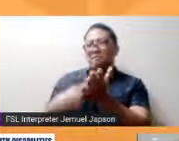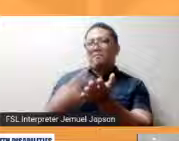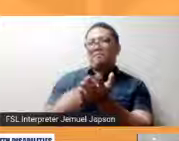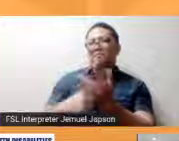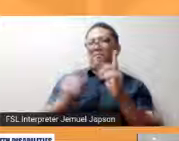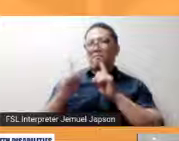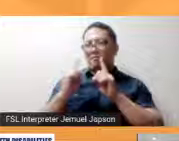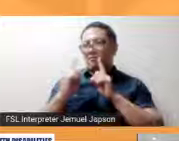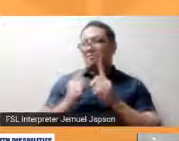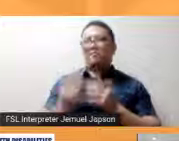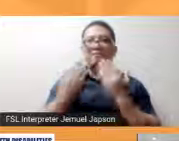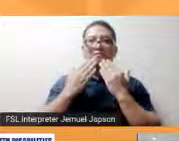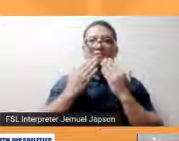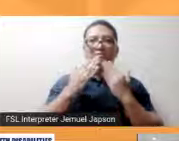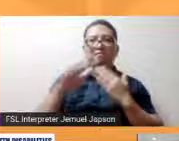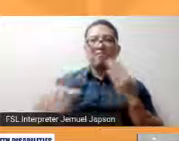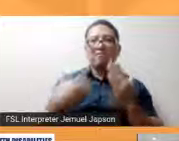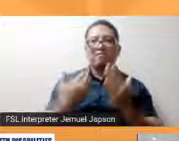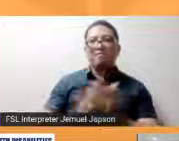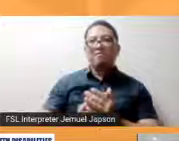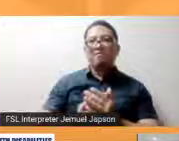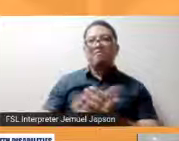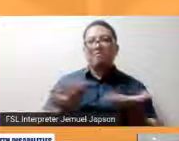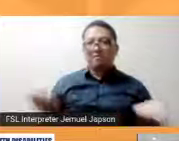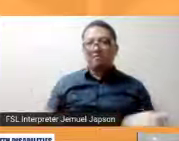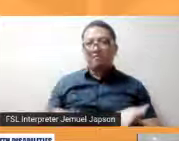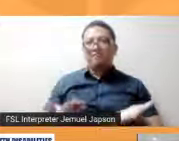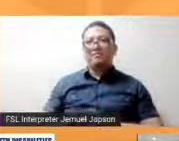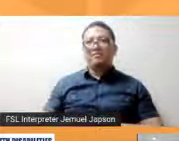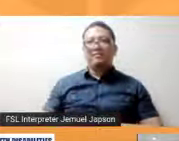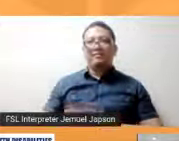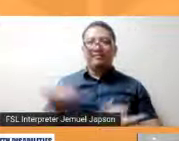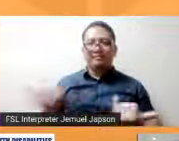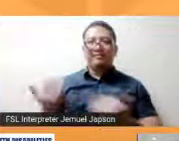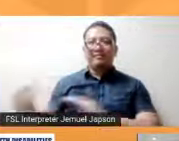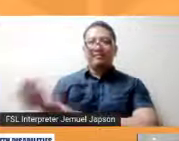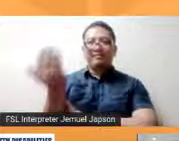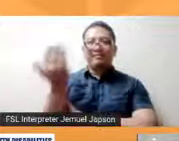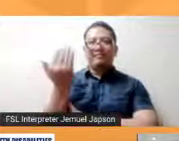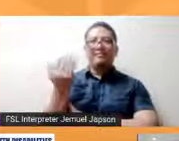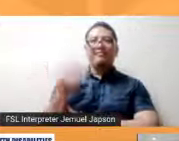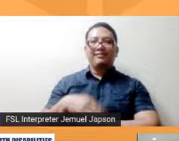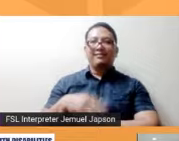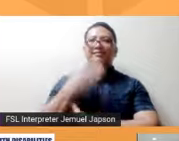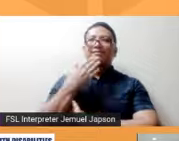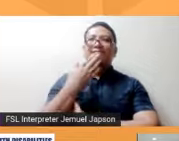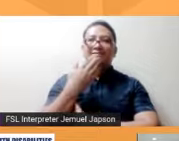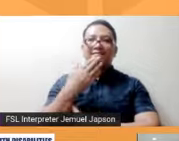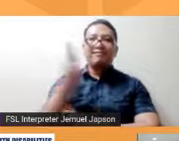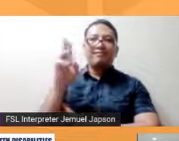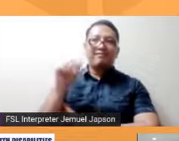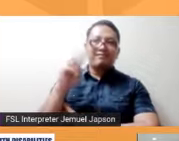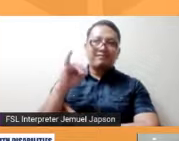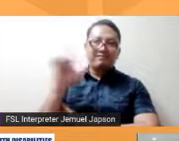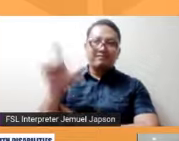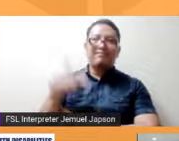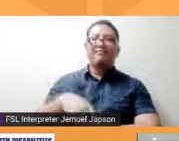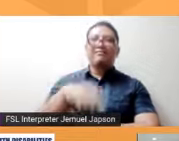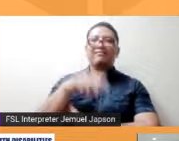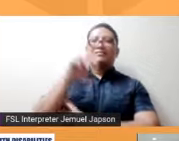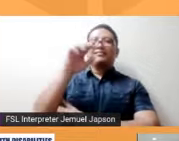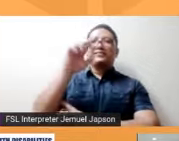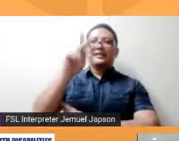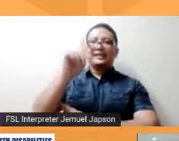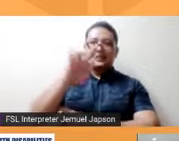very much po sa inyong lahat for being with us this morning. Maraming salamat po, Sir Raniel, Miss Chrissy, Sir Lauro.